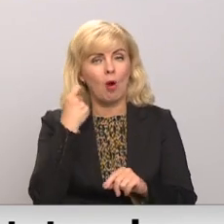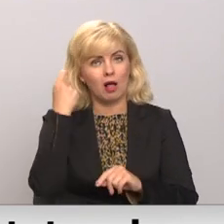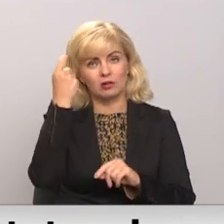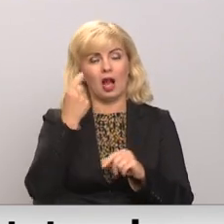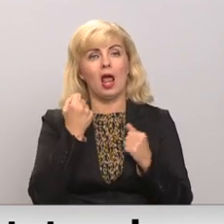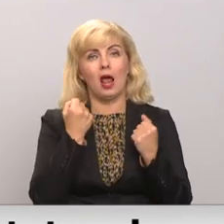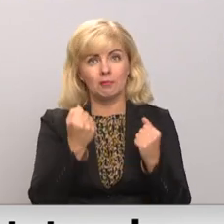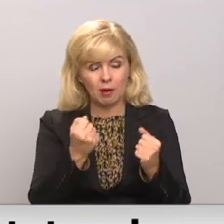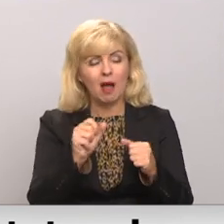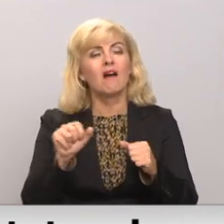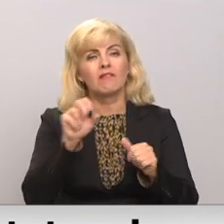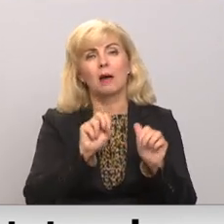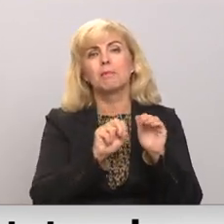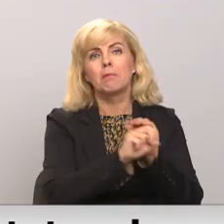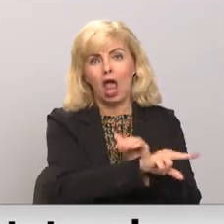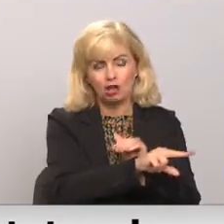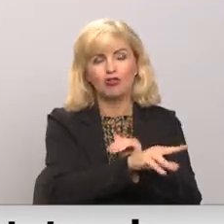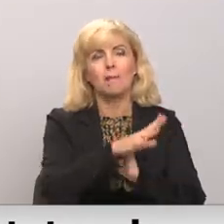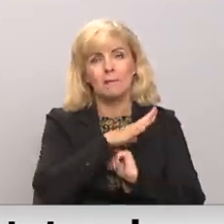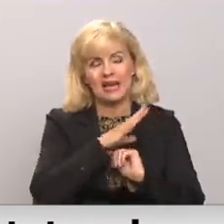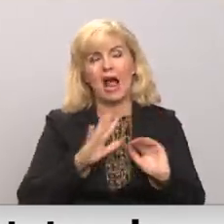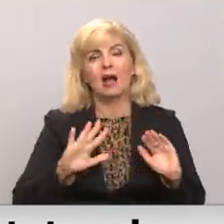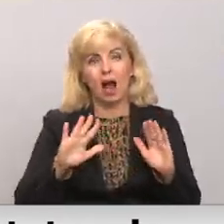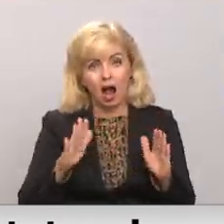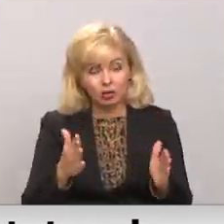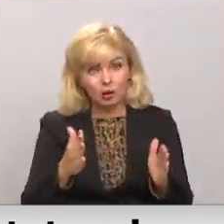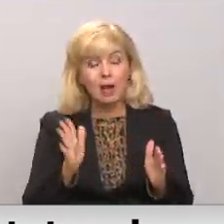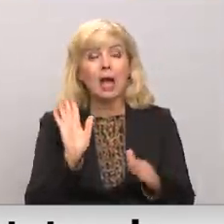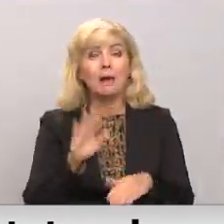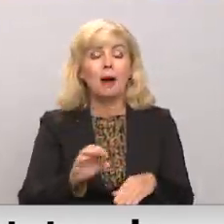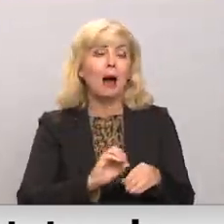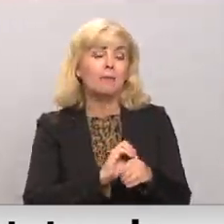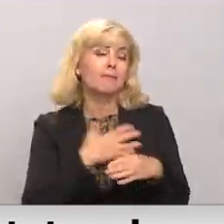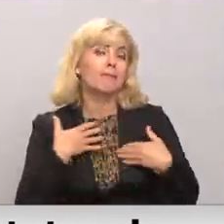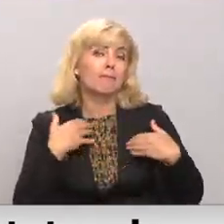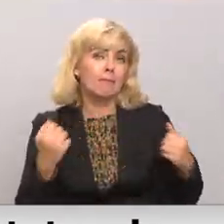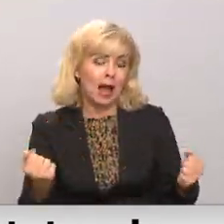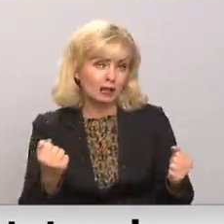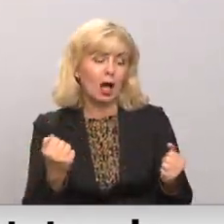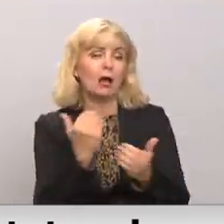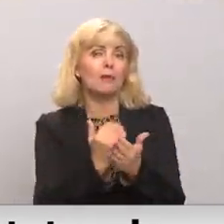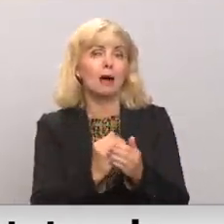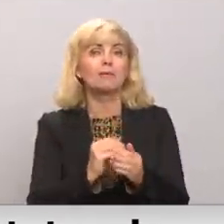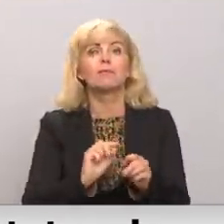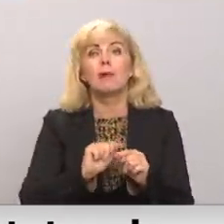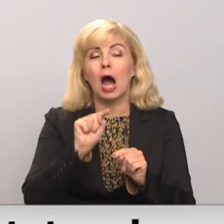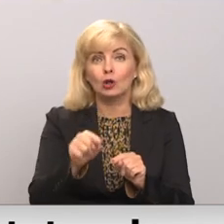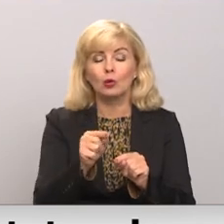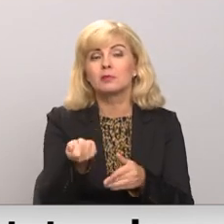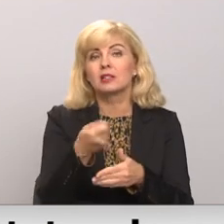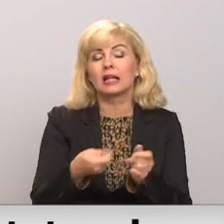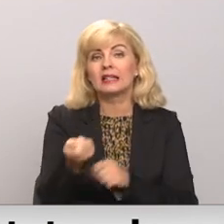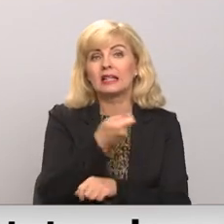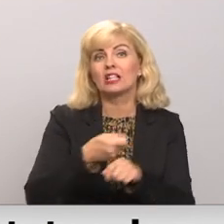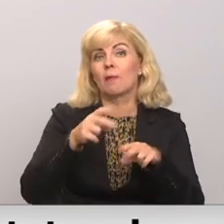vairākas bēgšanas bijušas. Par epidemioloģisko noteikumu pārkāpumiem slēgtas vairākas tidzniecības